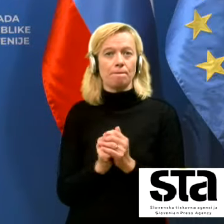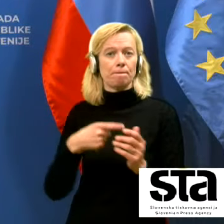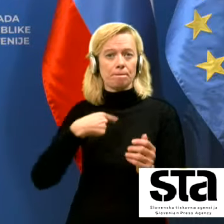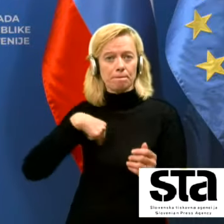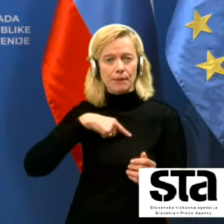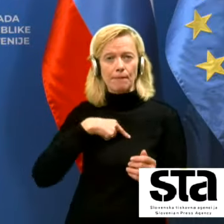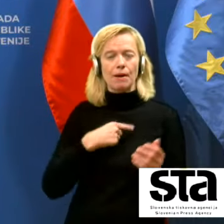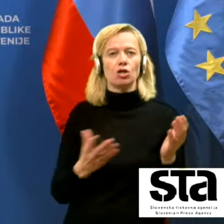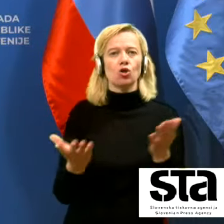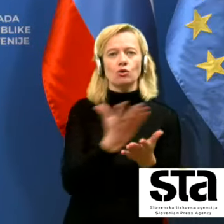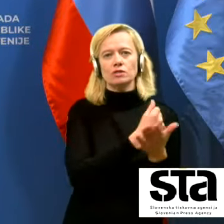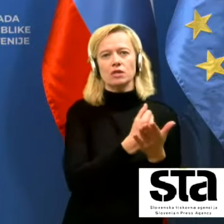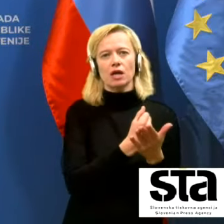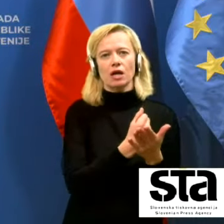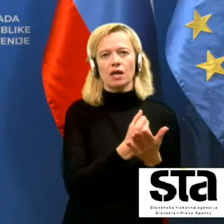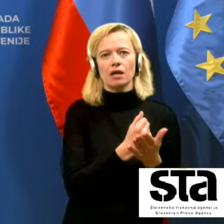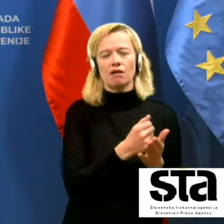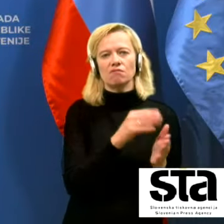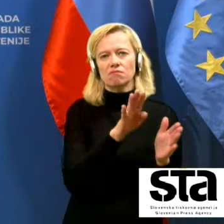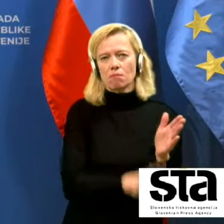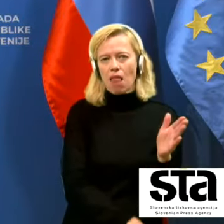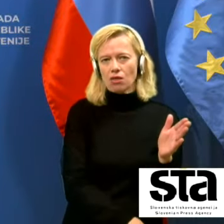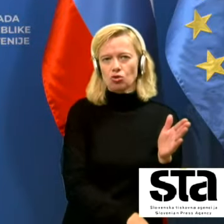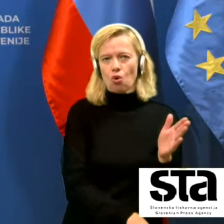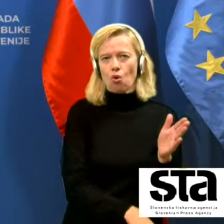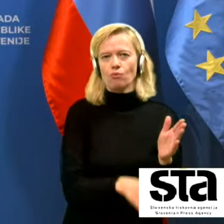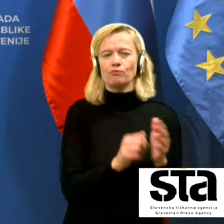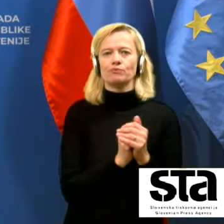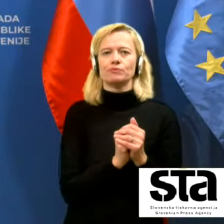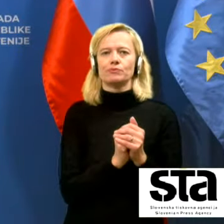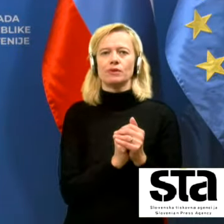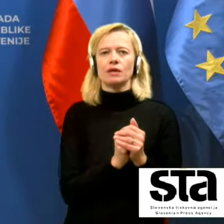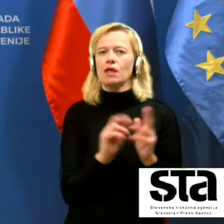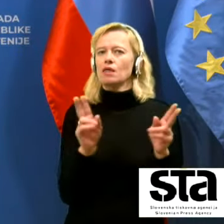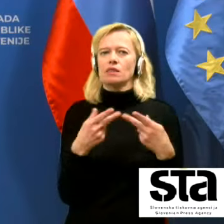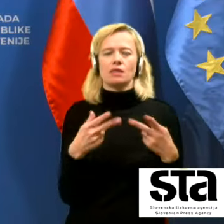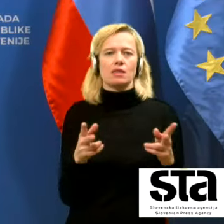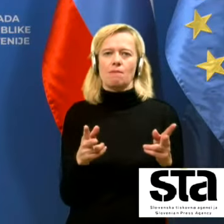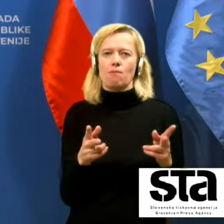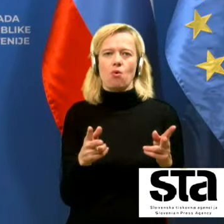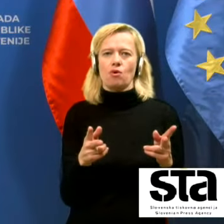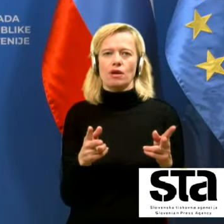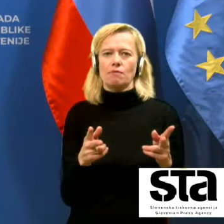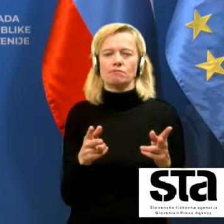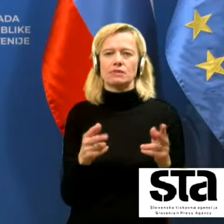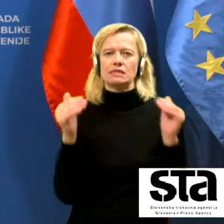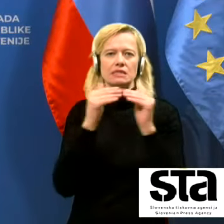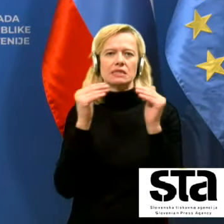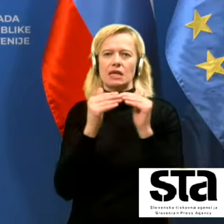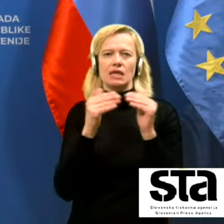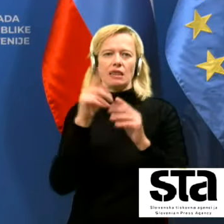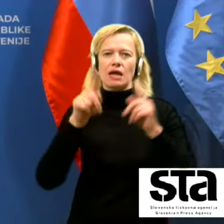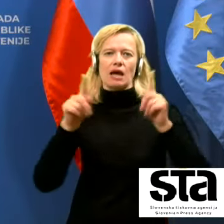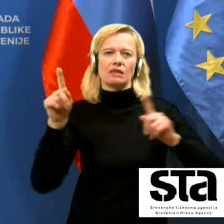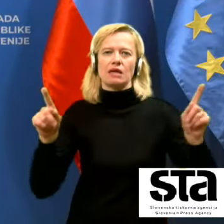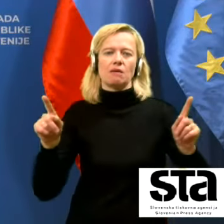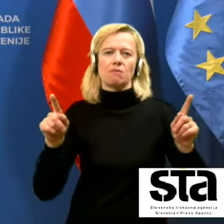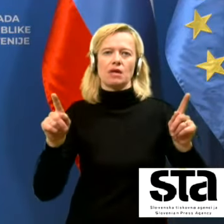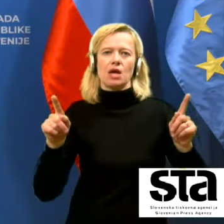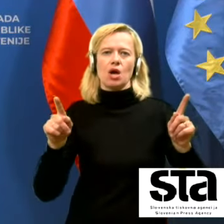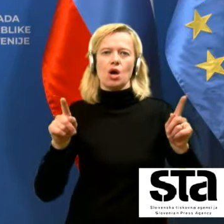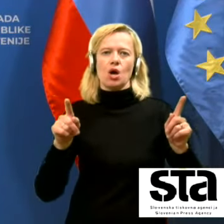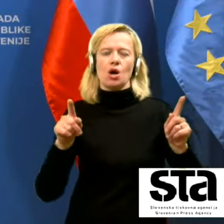smo dosegli nek plato. ne moram se svede strinjati z mneni nekaterih, da ukrepi niso